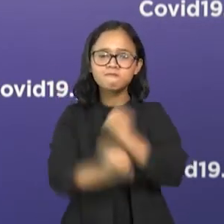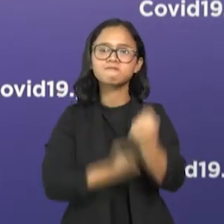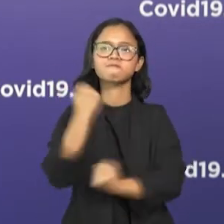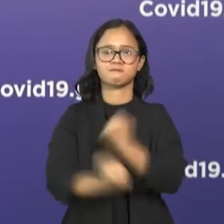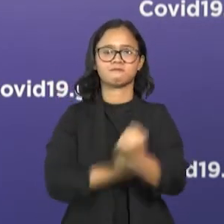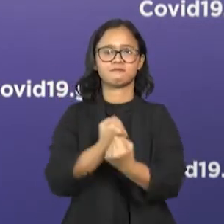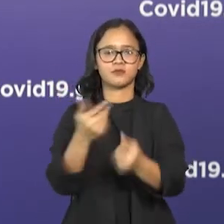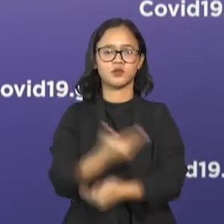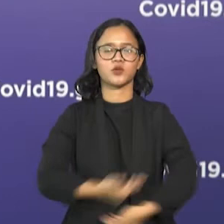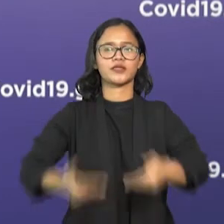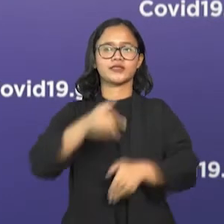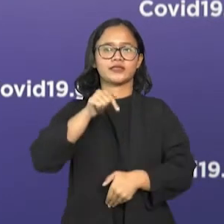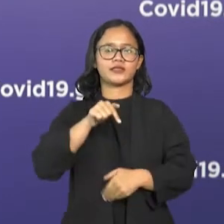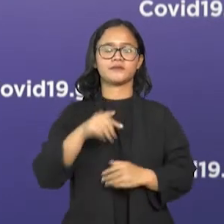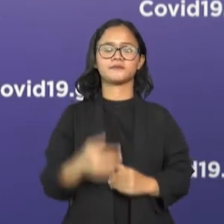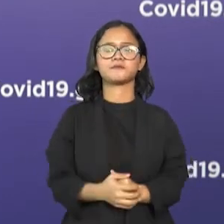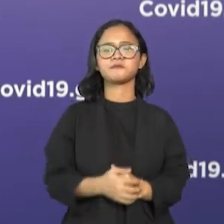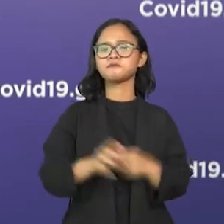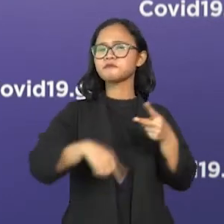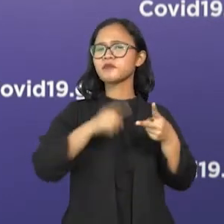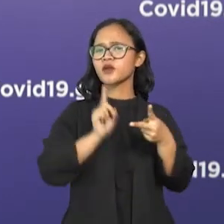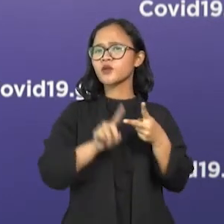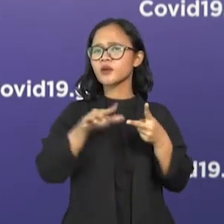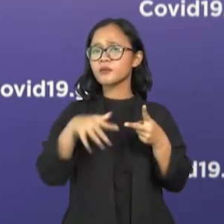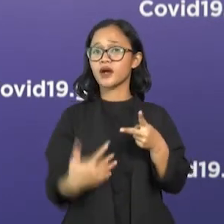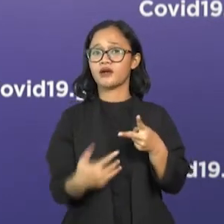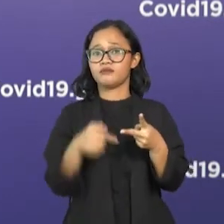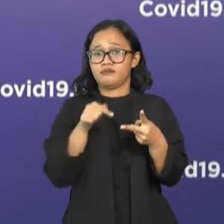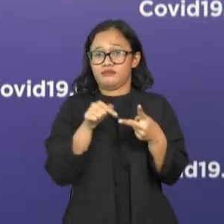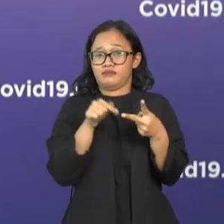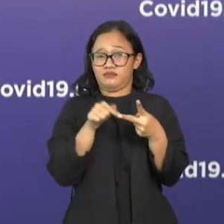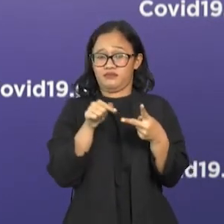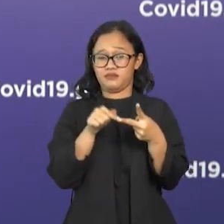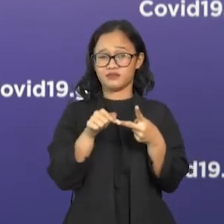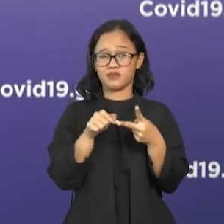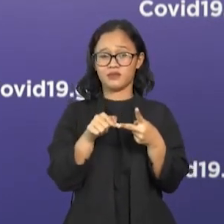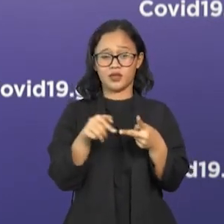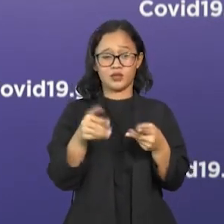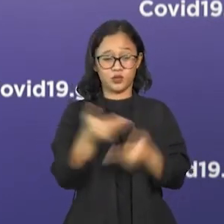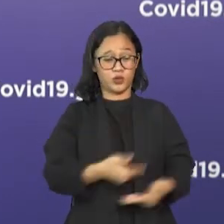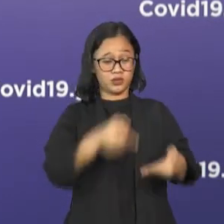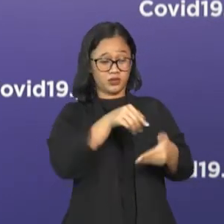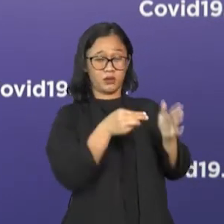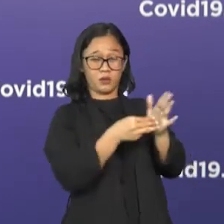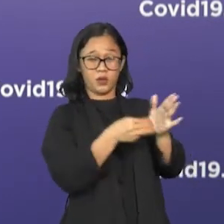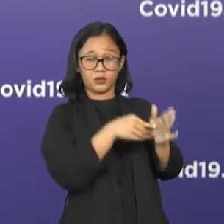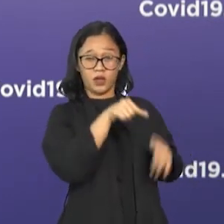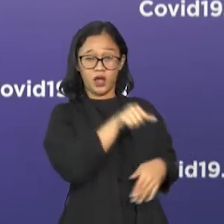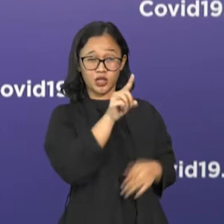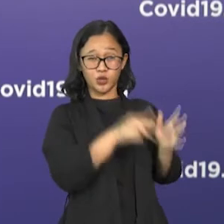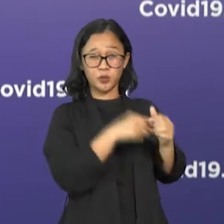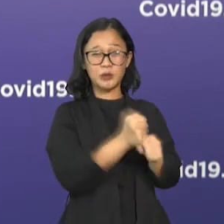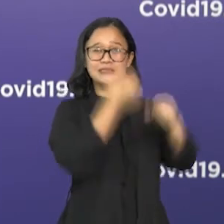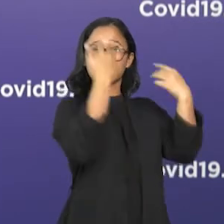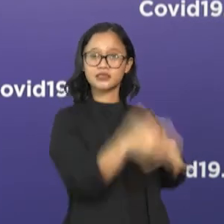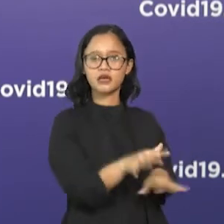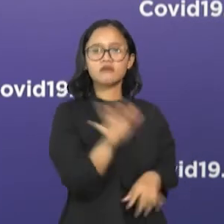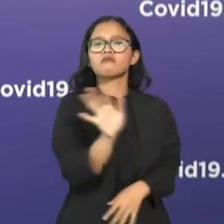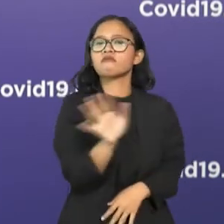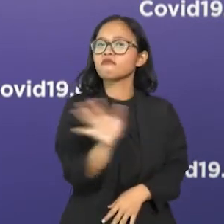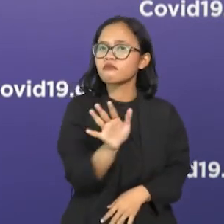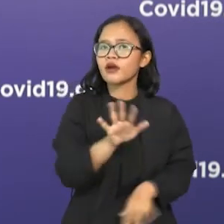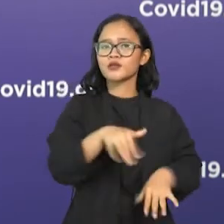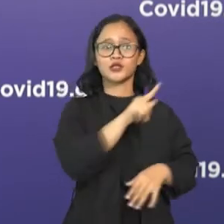kasus ini. Yang kedua, masalah ini adalah masalah yang akan cukup panjang. Tidak hanya satu minggu atau